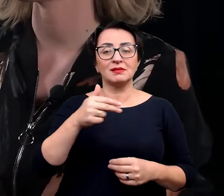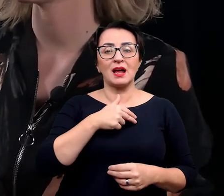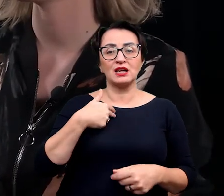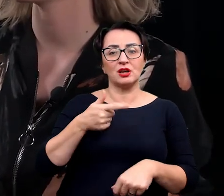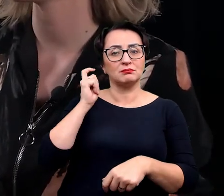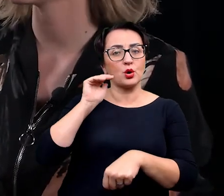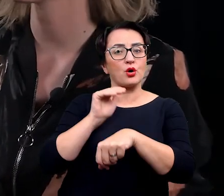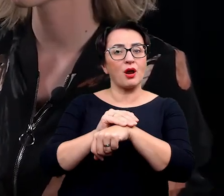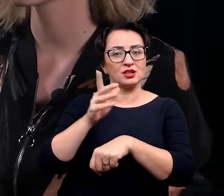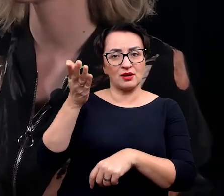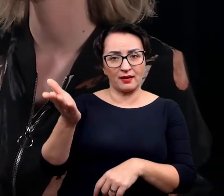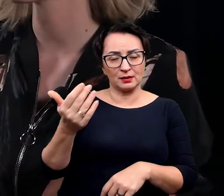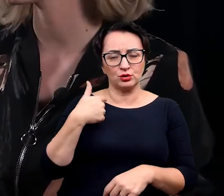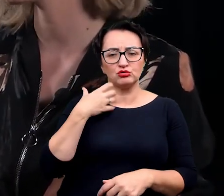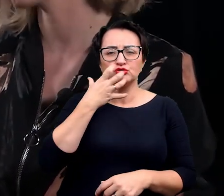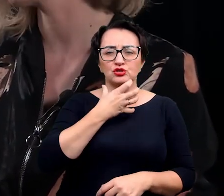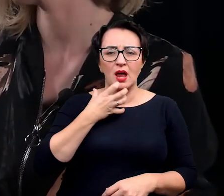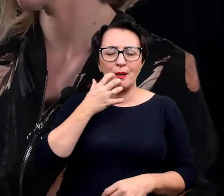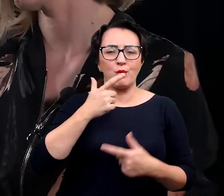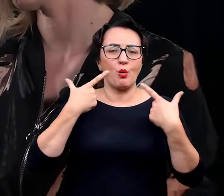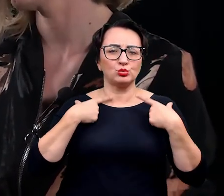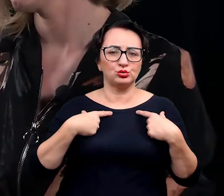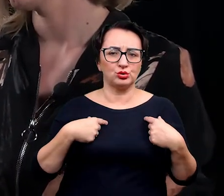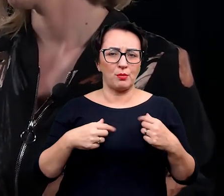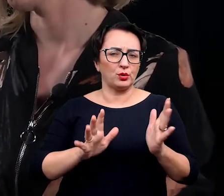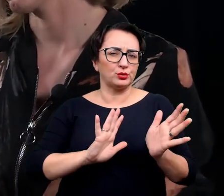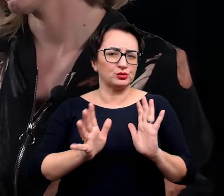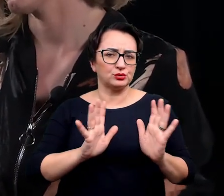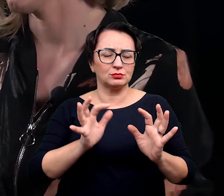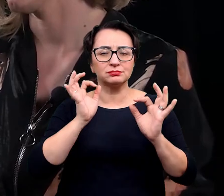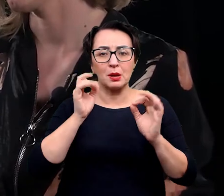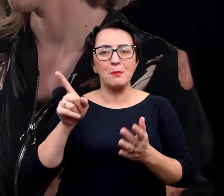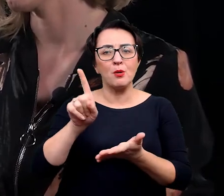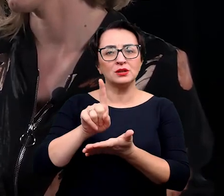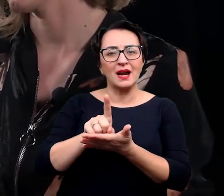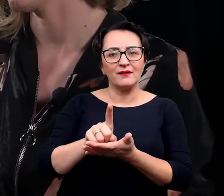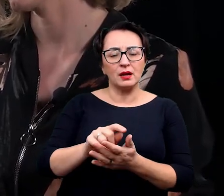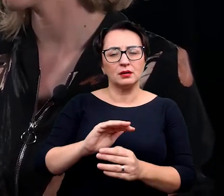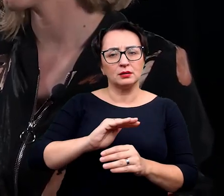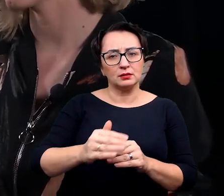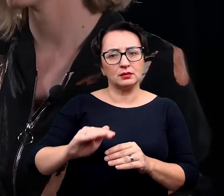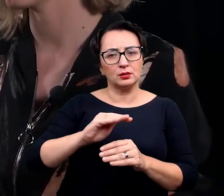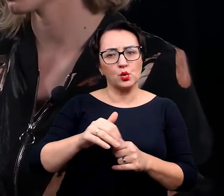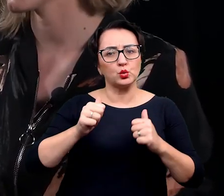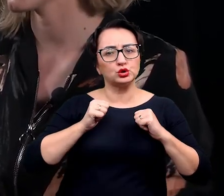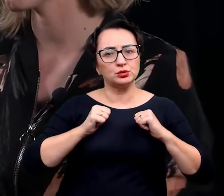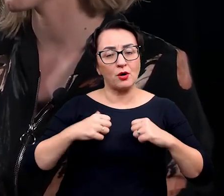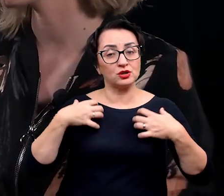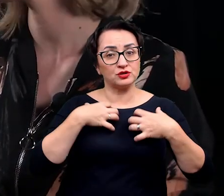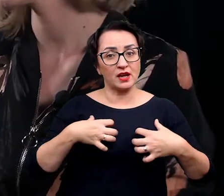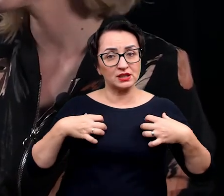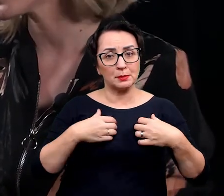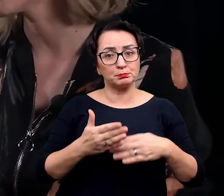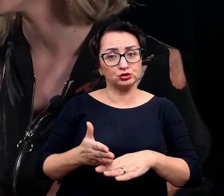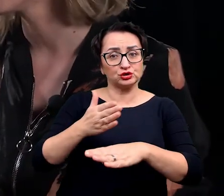koleżanka była niezwykle czułą, niezwykle ciepłą osobą, która potrafiła tak uspokoić zwierzęta tuż